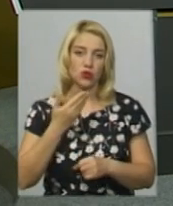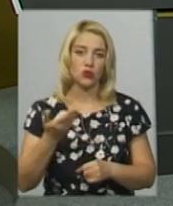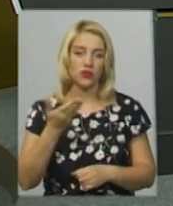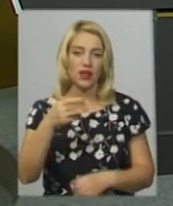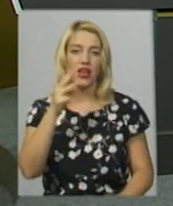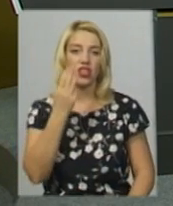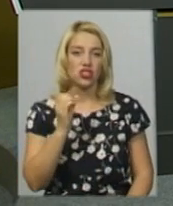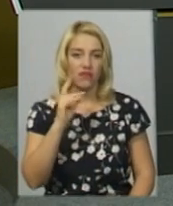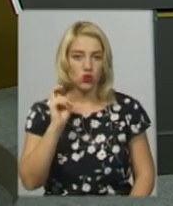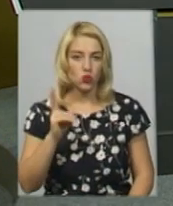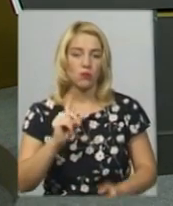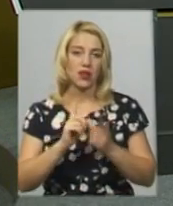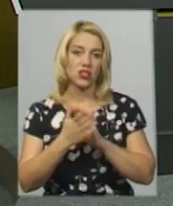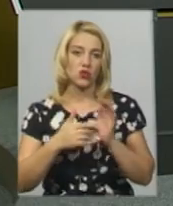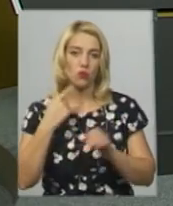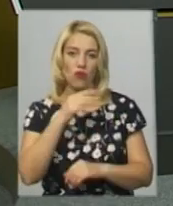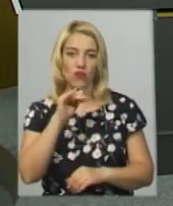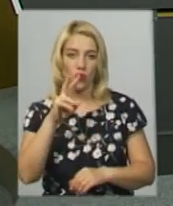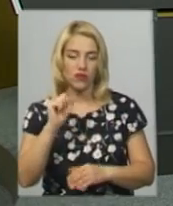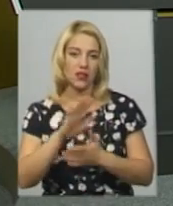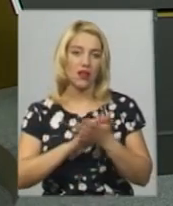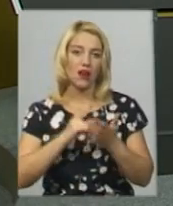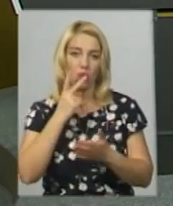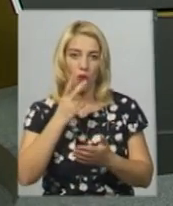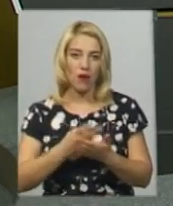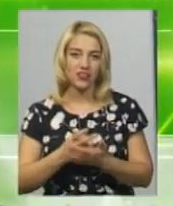умову перекладає Оксана Фіновська. Далі ви побачите.